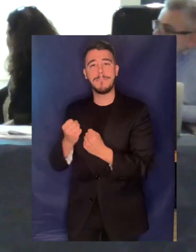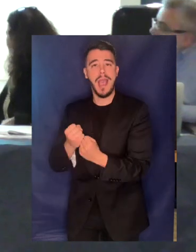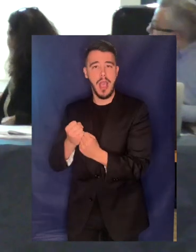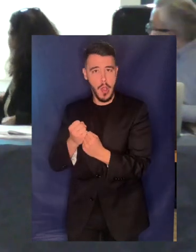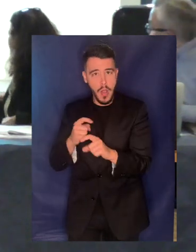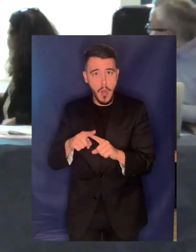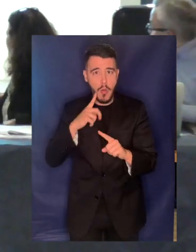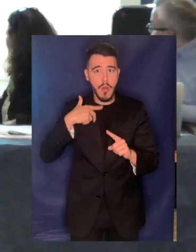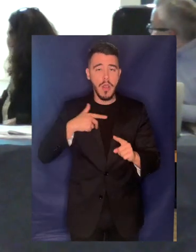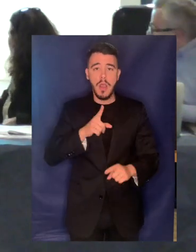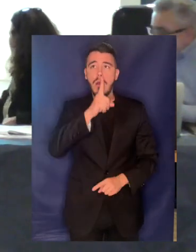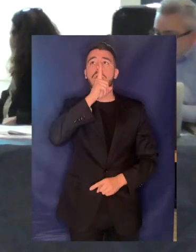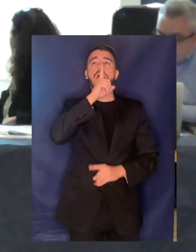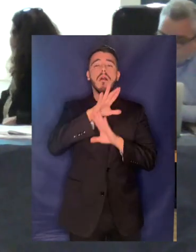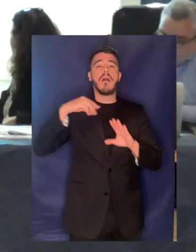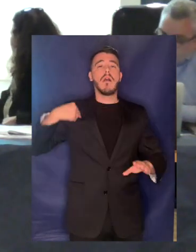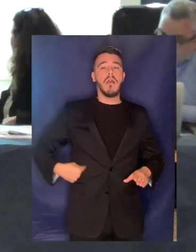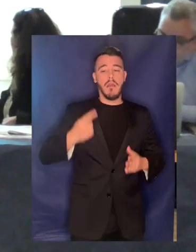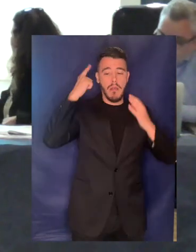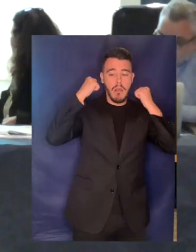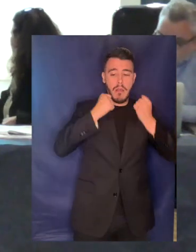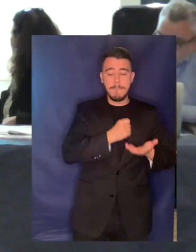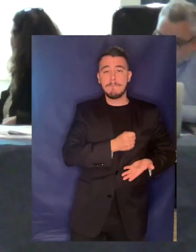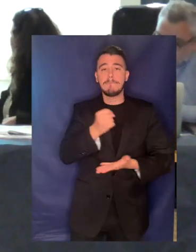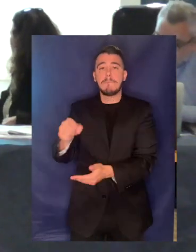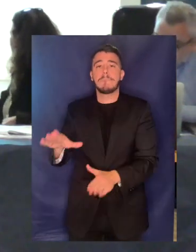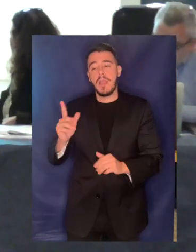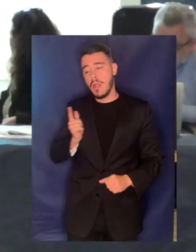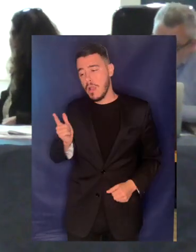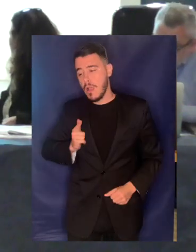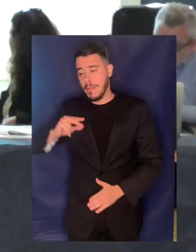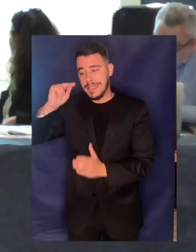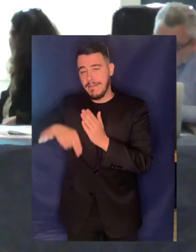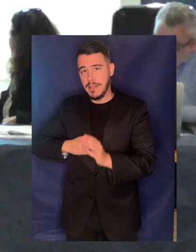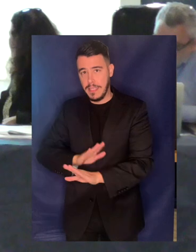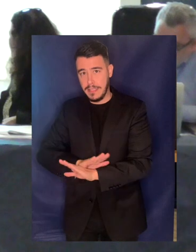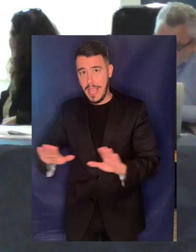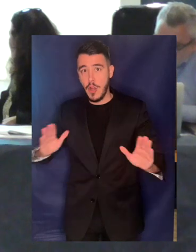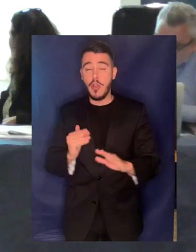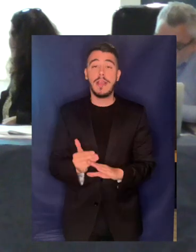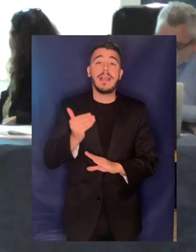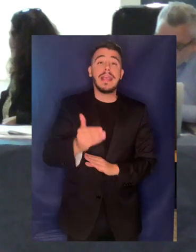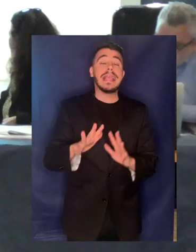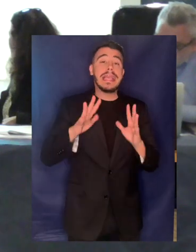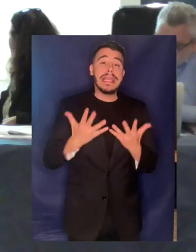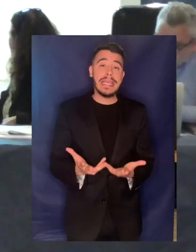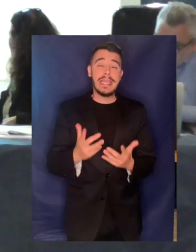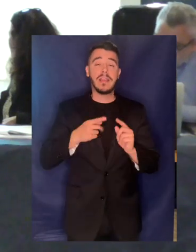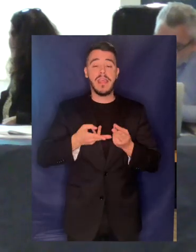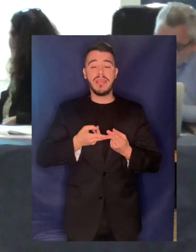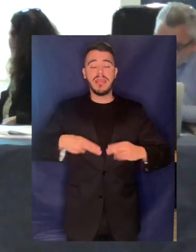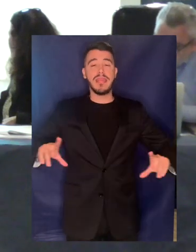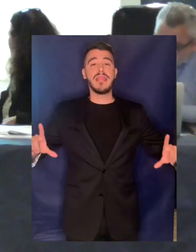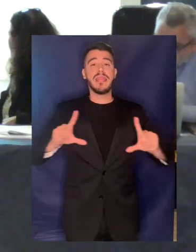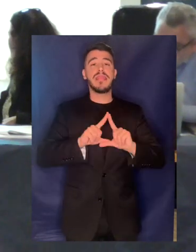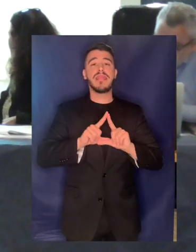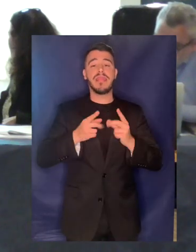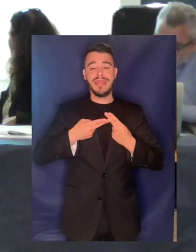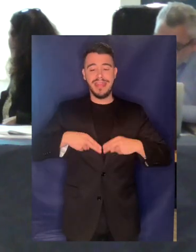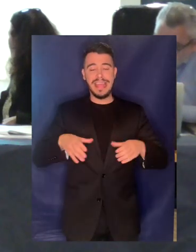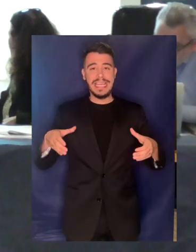δημοσίου και ιδιώτη έχουμε όμως και περιπτώσεις που γίνονται με αναγκαστικό δίκαιο με αποφάσεις της διοίκησης έχουμε